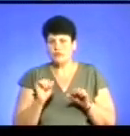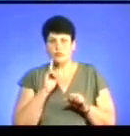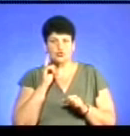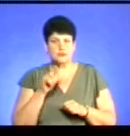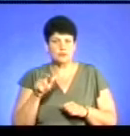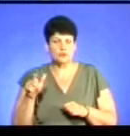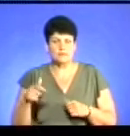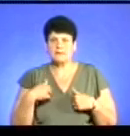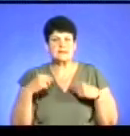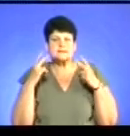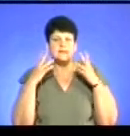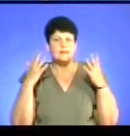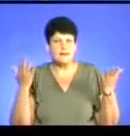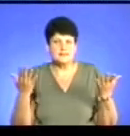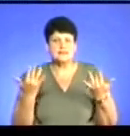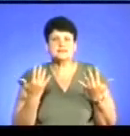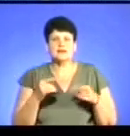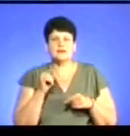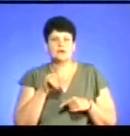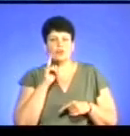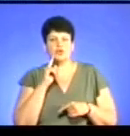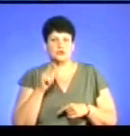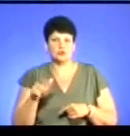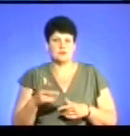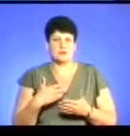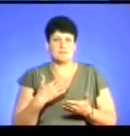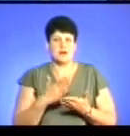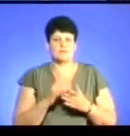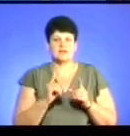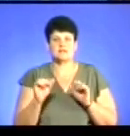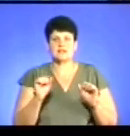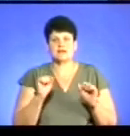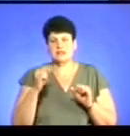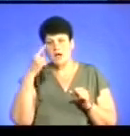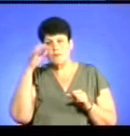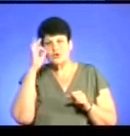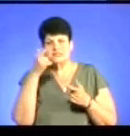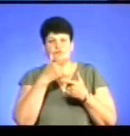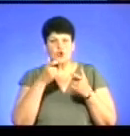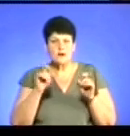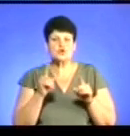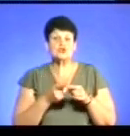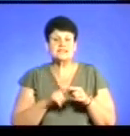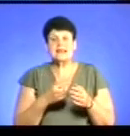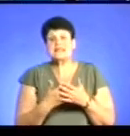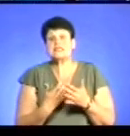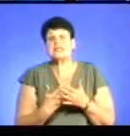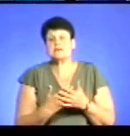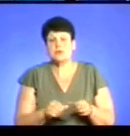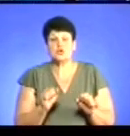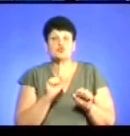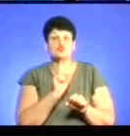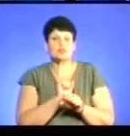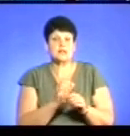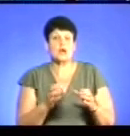людьми, умовно, ми не знаємо, наскільки вони молоді люди. Ми маємо тільки від керівника Нацполіції інформацію, що нібито зупинена група